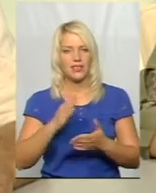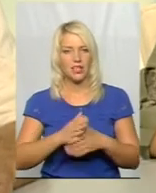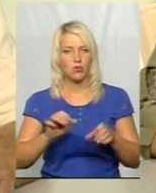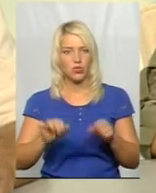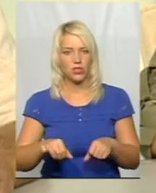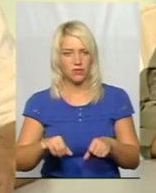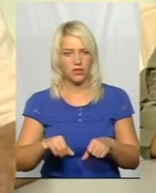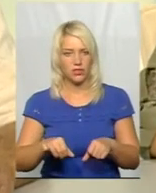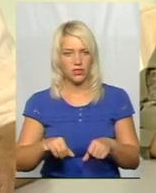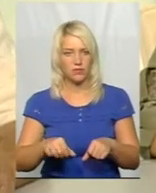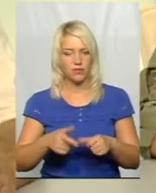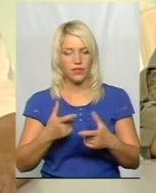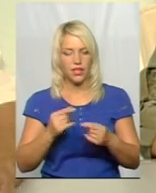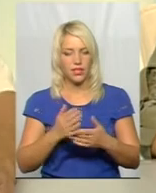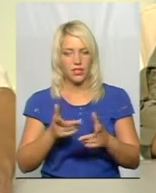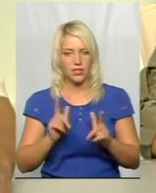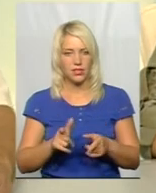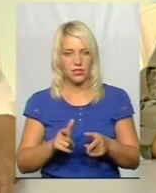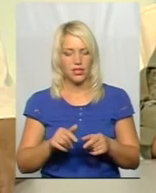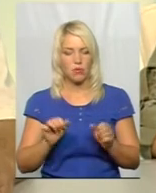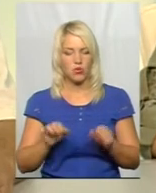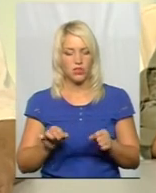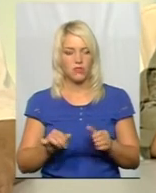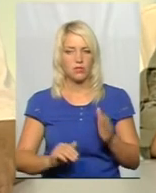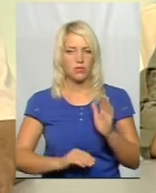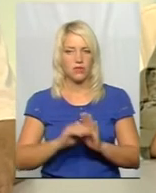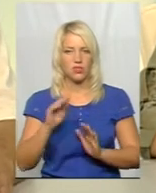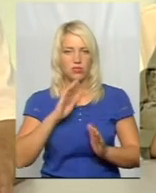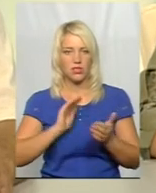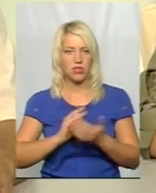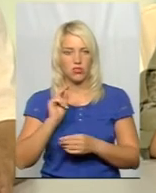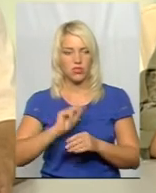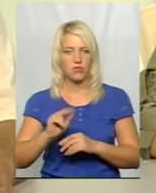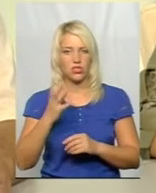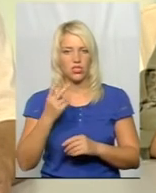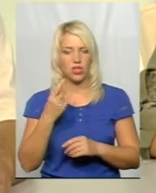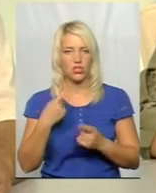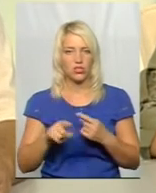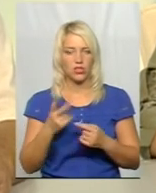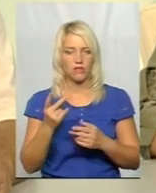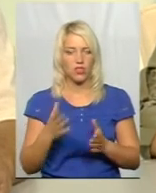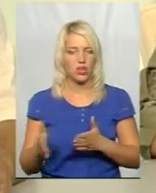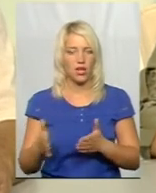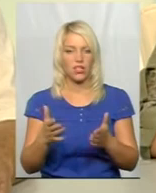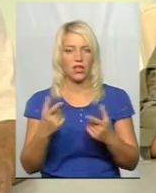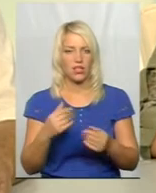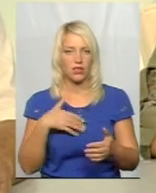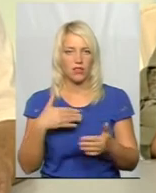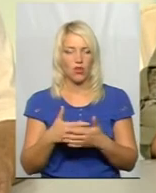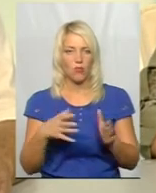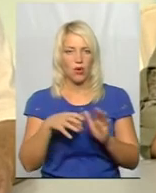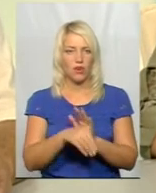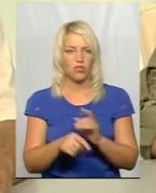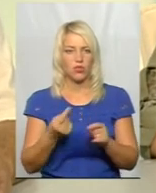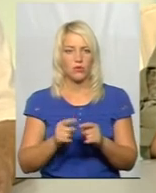дійсно подивитись, підвищити якість навчання учнів. А інші, ще є два шляхи, які ми сьогодні активно впроваджуємо,